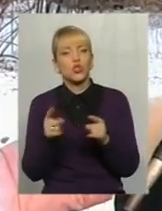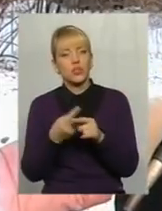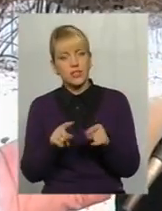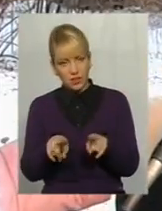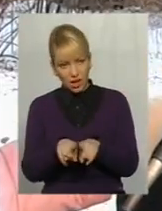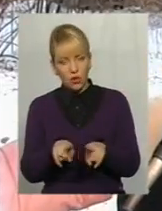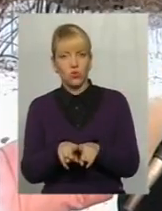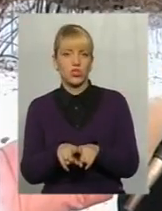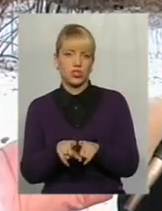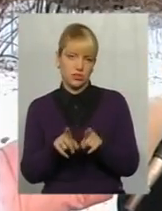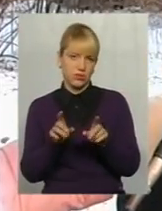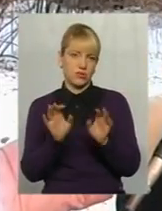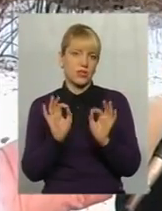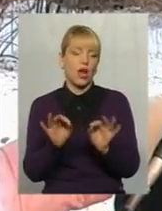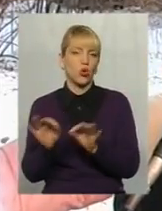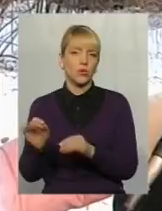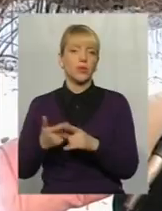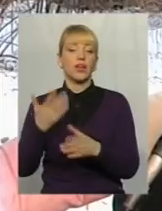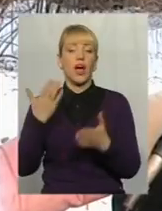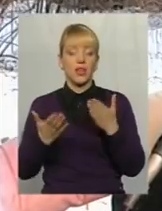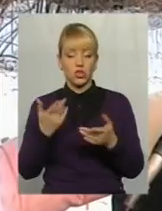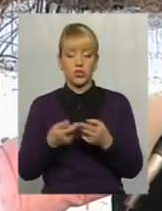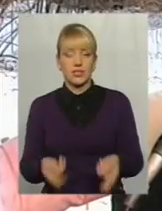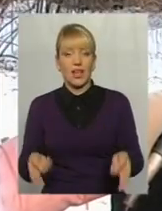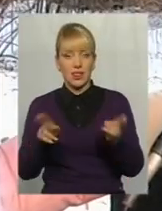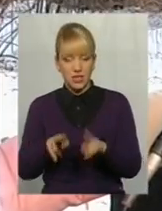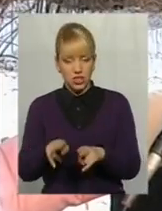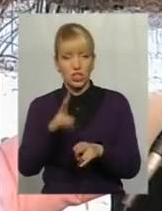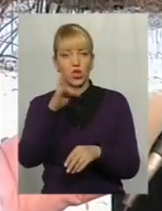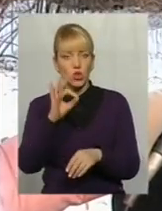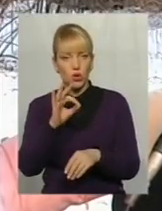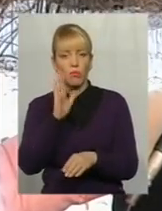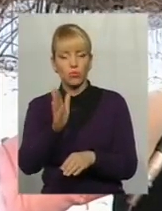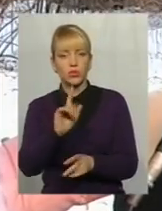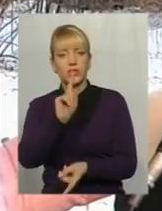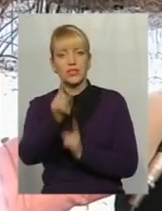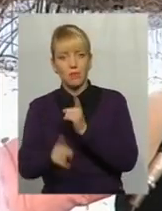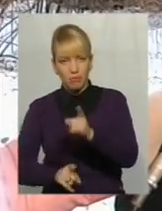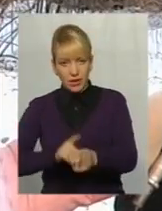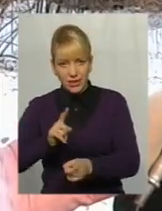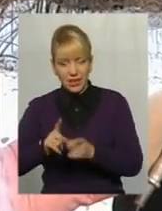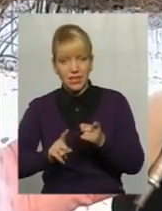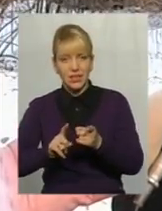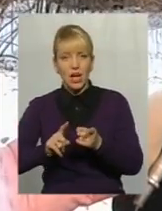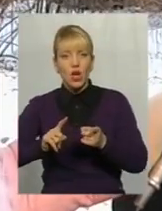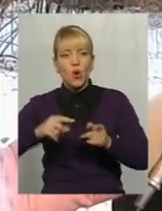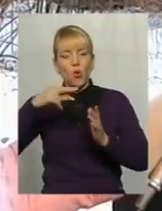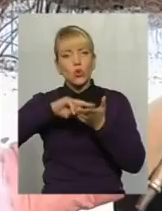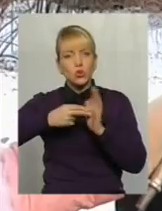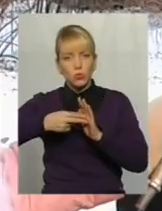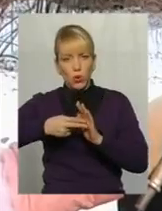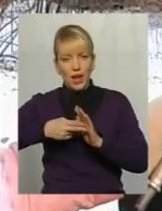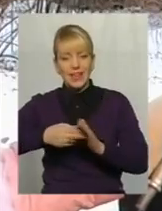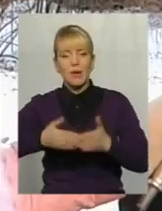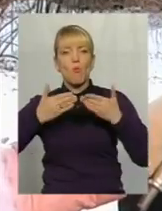закономірно. І тому, коли сьогодні все-таки залишений, але буде змінений концептуально музей